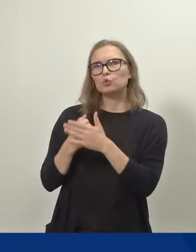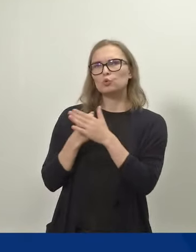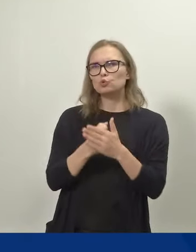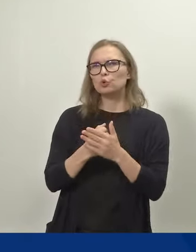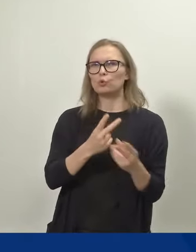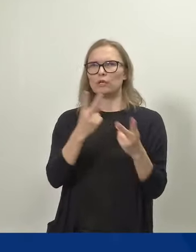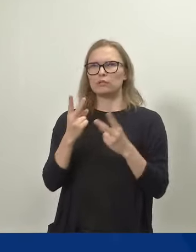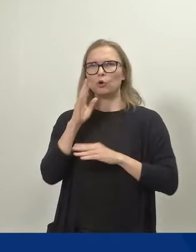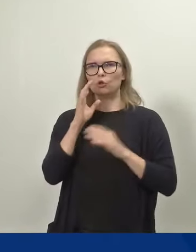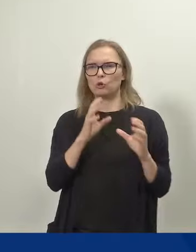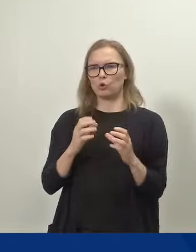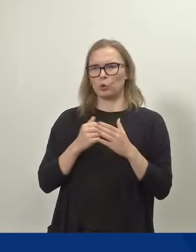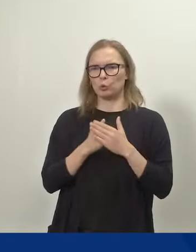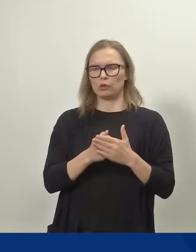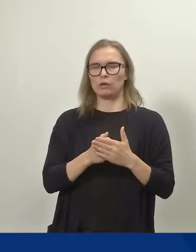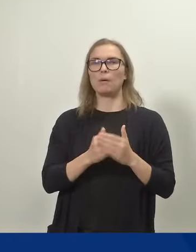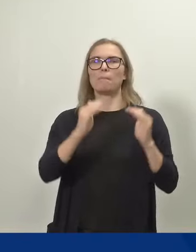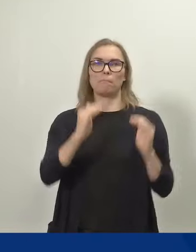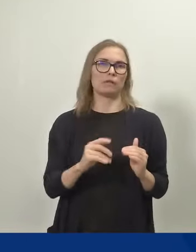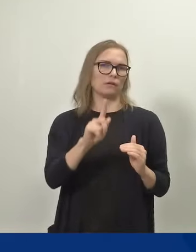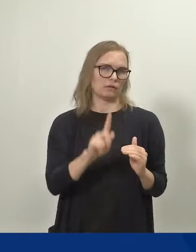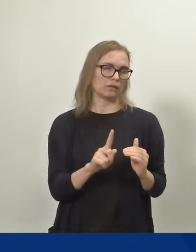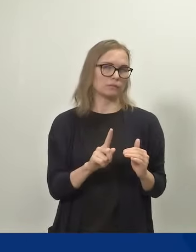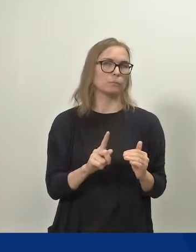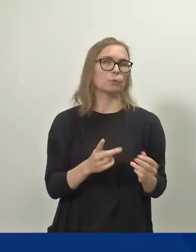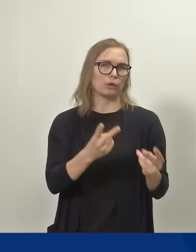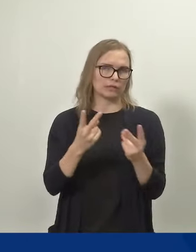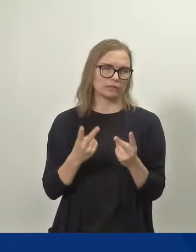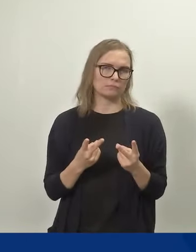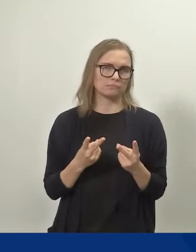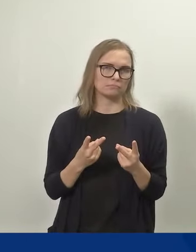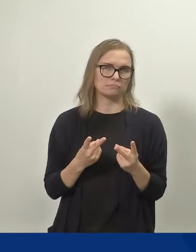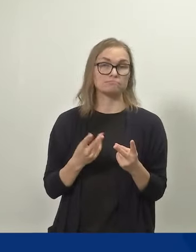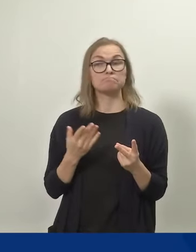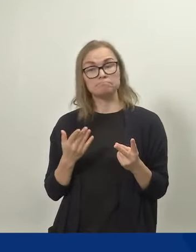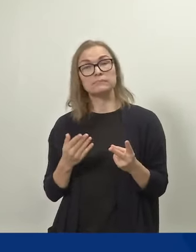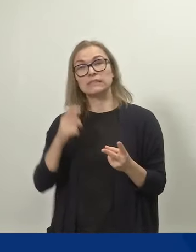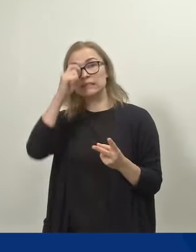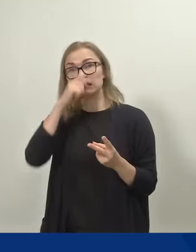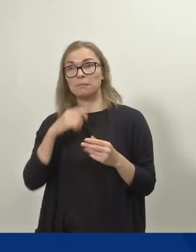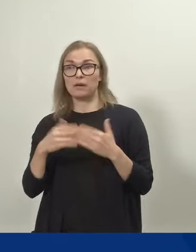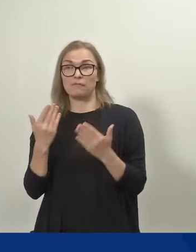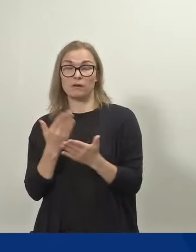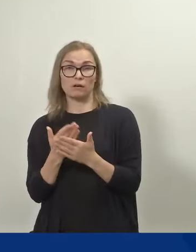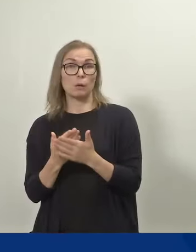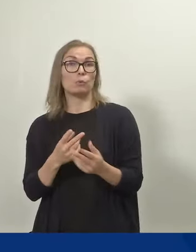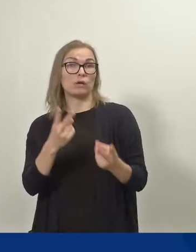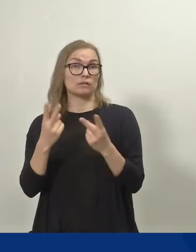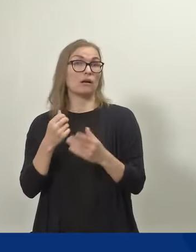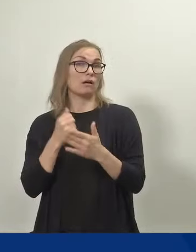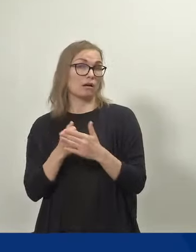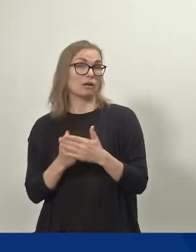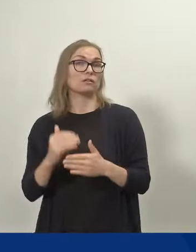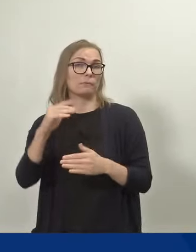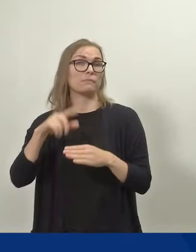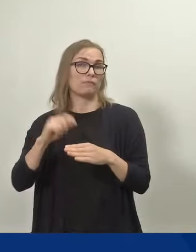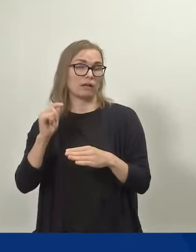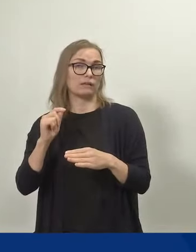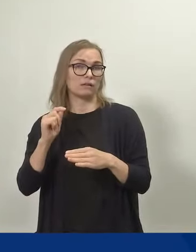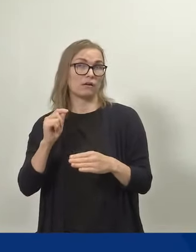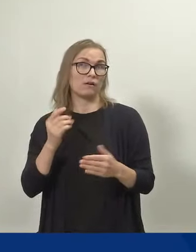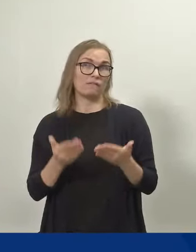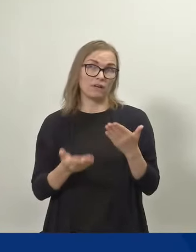tuki on se matalimman tason etuus, ja sikäli yleensä isänpäiväraha on kannattavampi valinta perheelle kuin kotihoidon